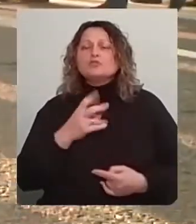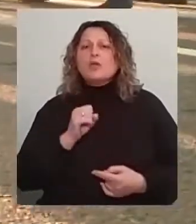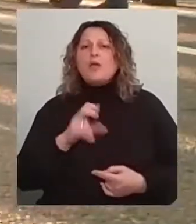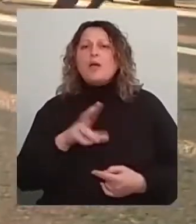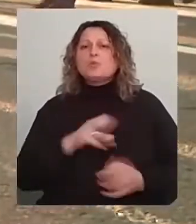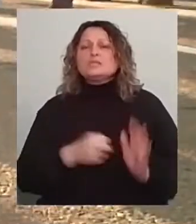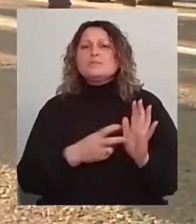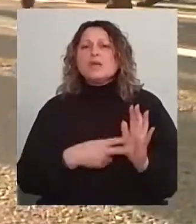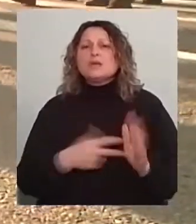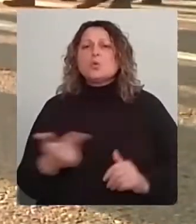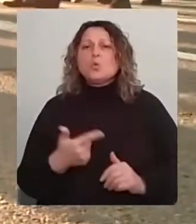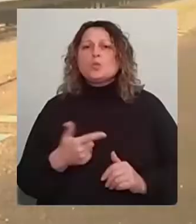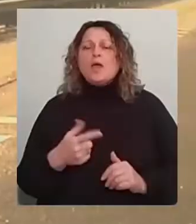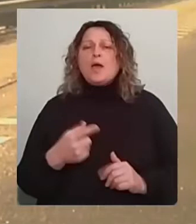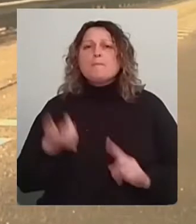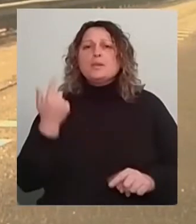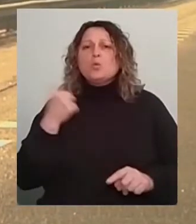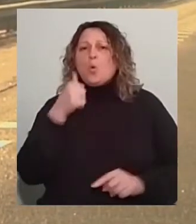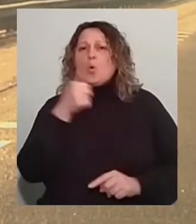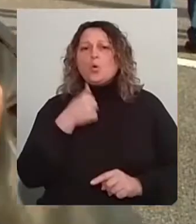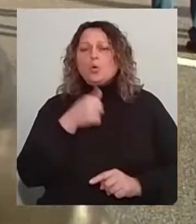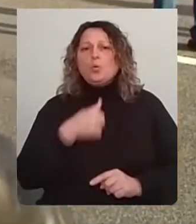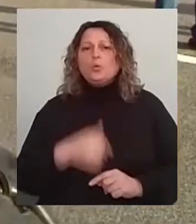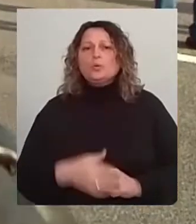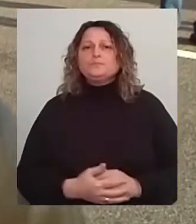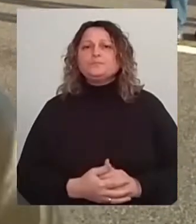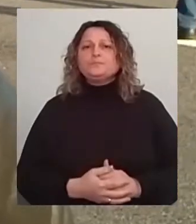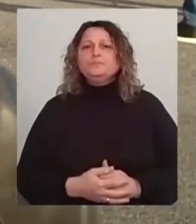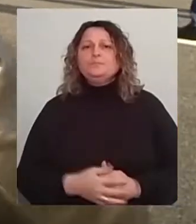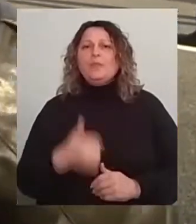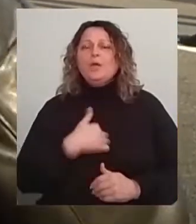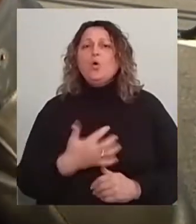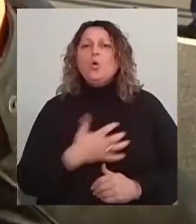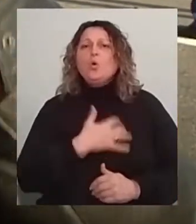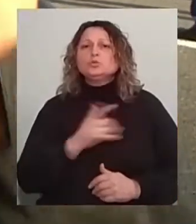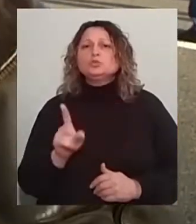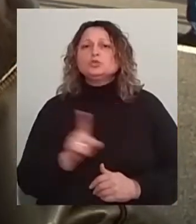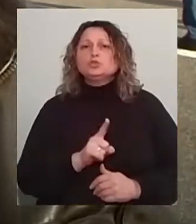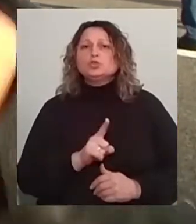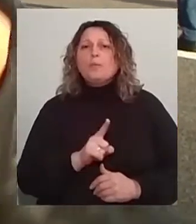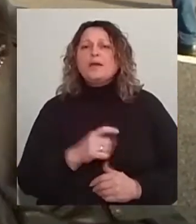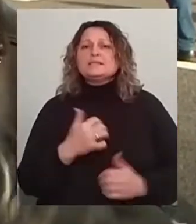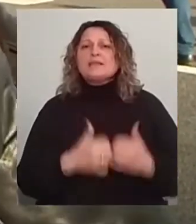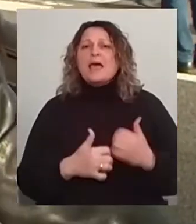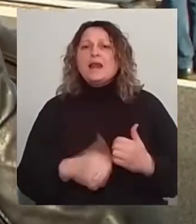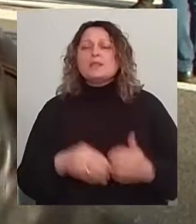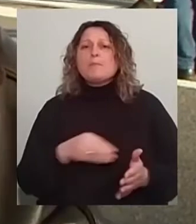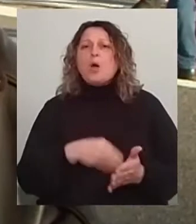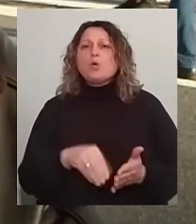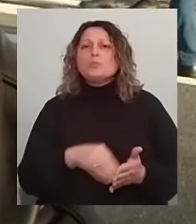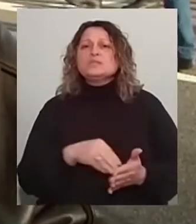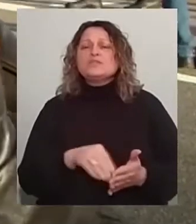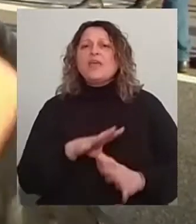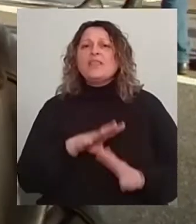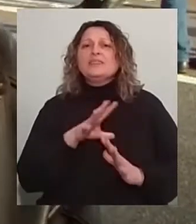грудня минулого року. Ми хочемо, щоб серед покупців геть і не